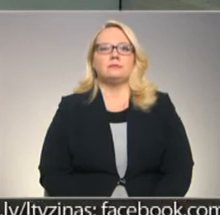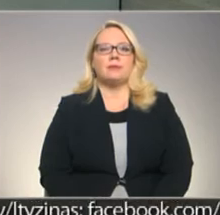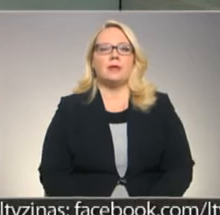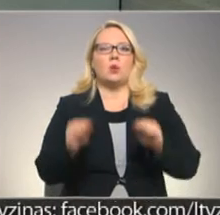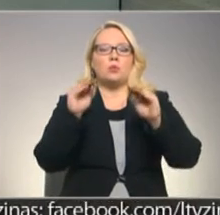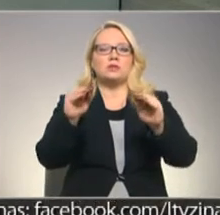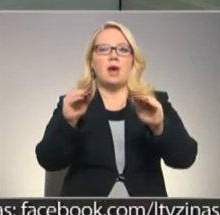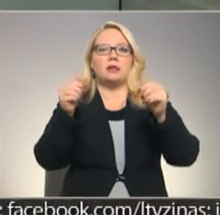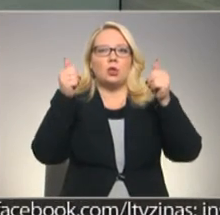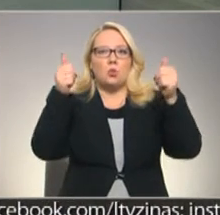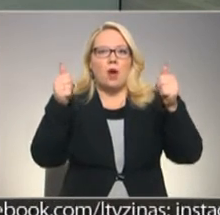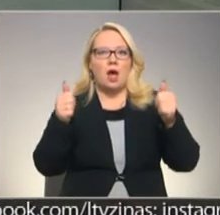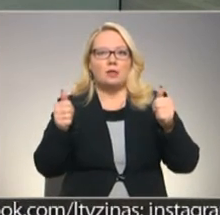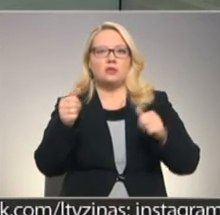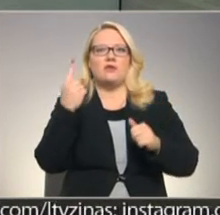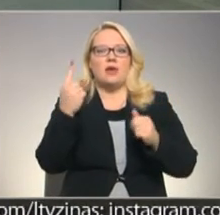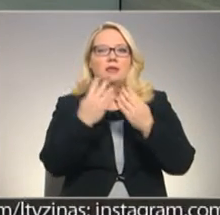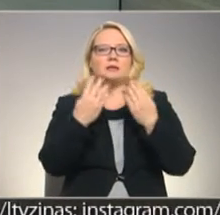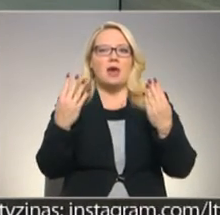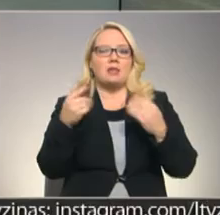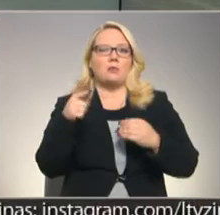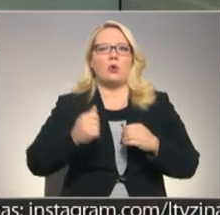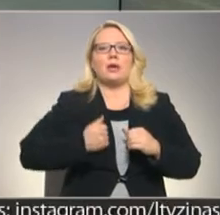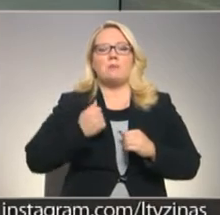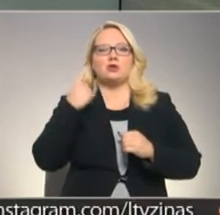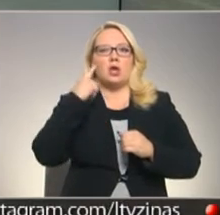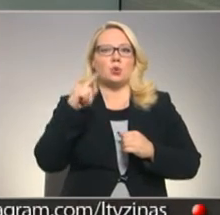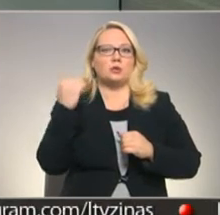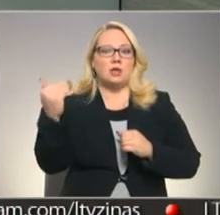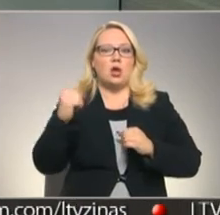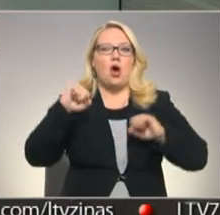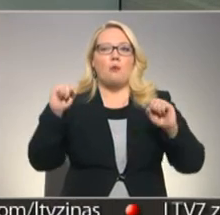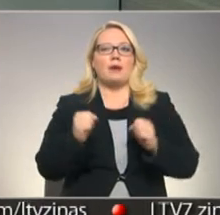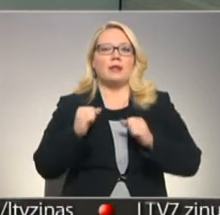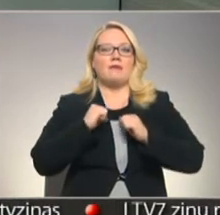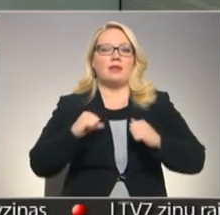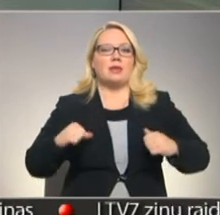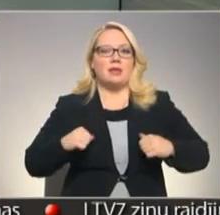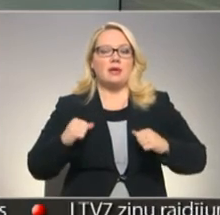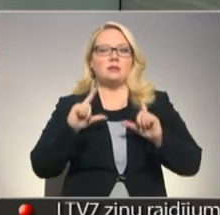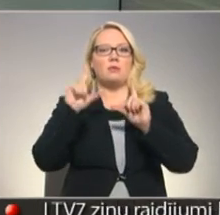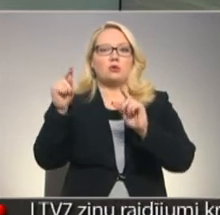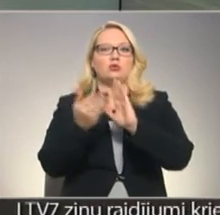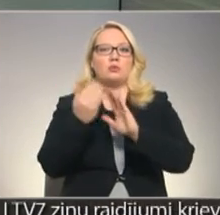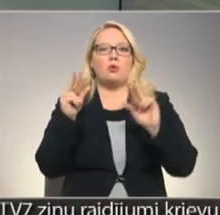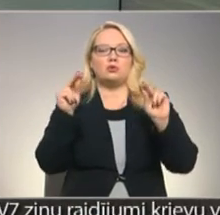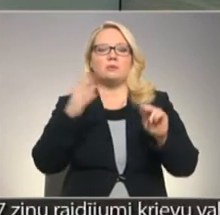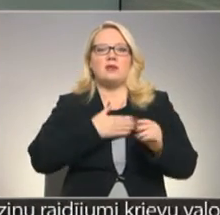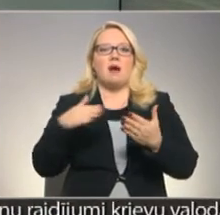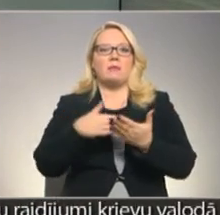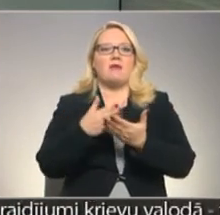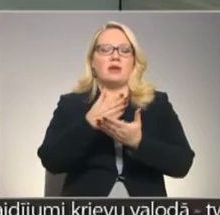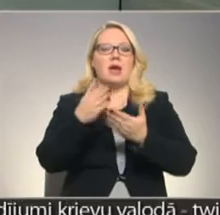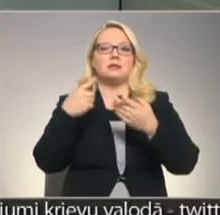Uztādīt norādzes uz viensētām ir to īpašnieku ziņā. Operatīvie dienas dodoties uz izsaukumiem uzticis savām navigācijas